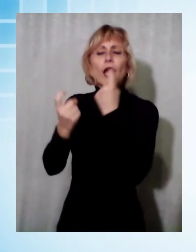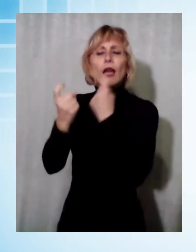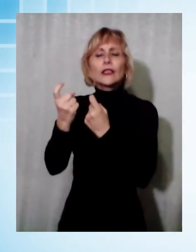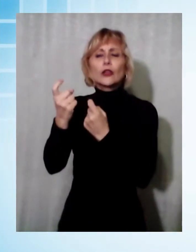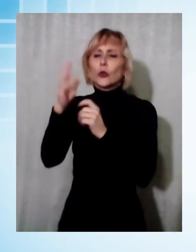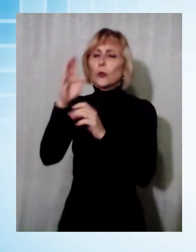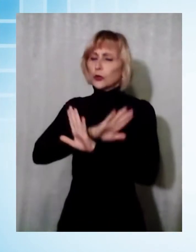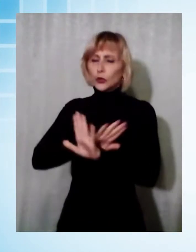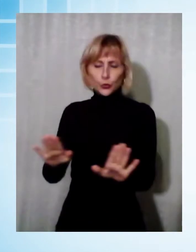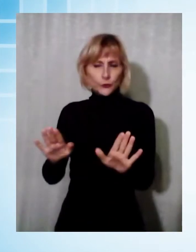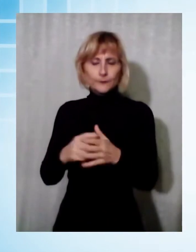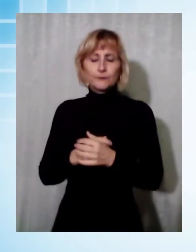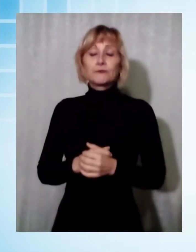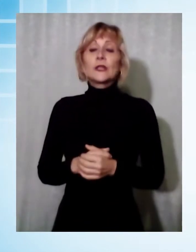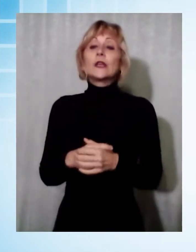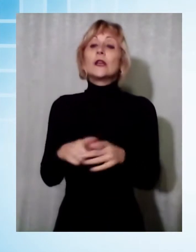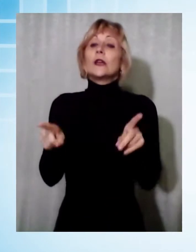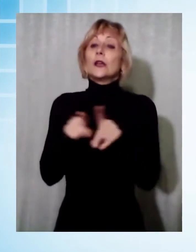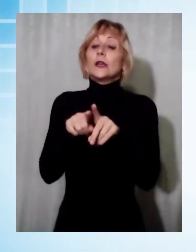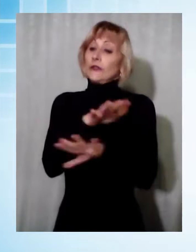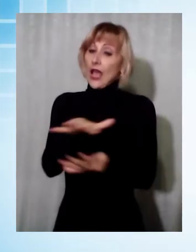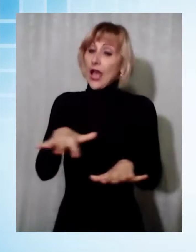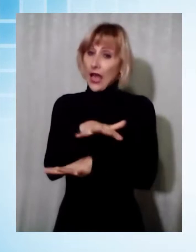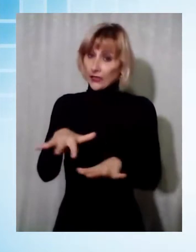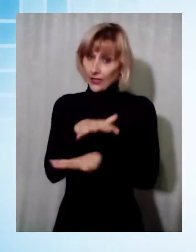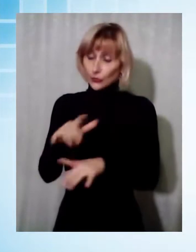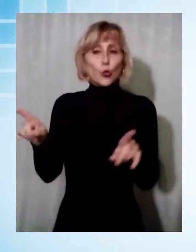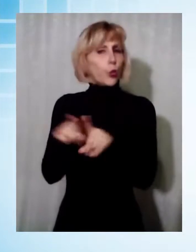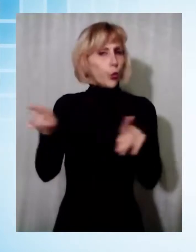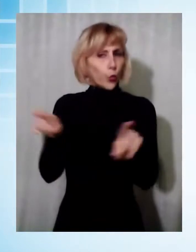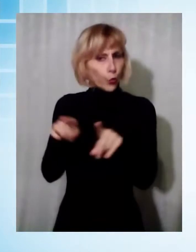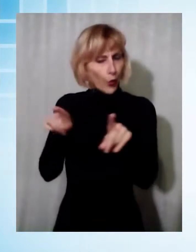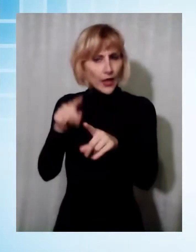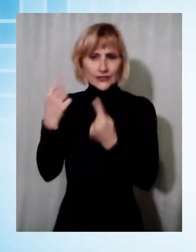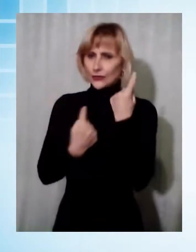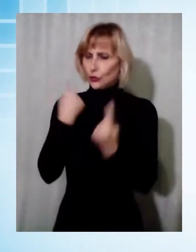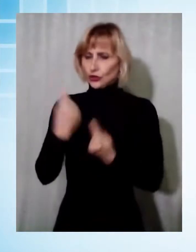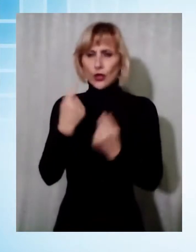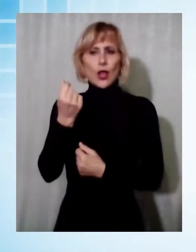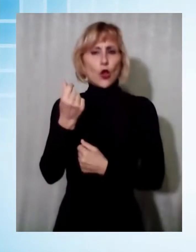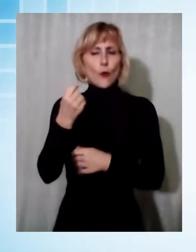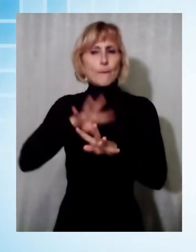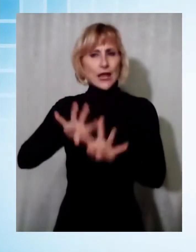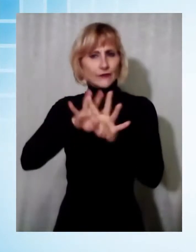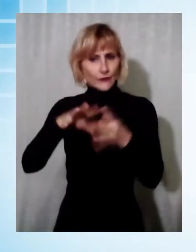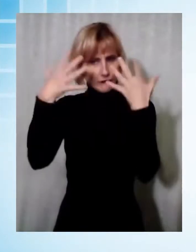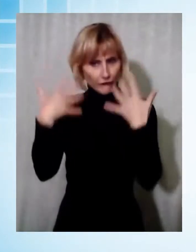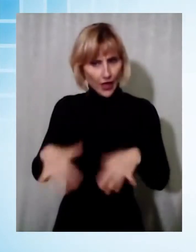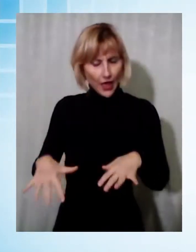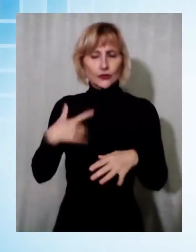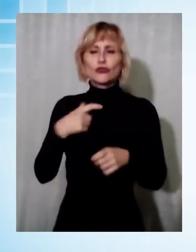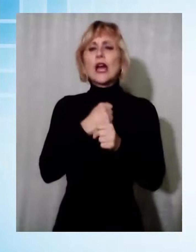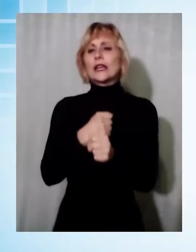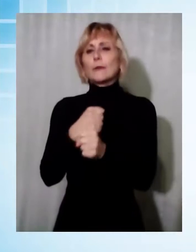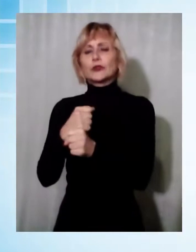Anche a Via Reggio hanno manifestato per la situazione economica che sta andando verso il collasso i rappresentanti di quasi tutte le